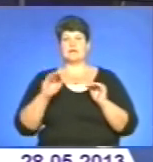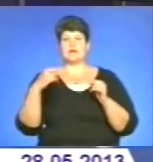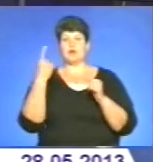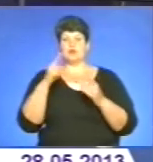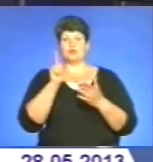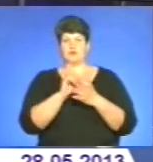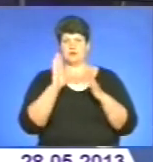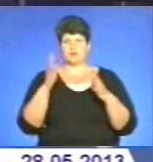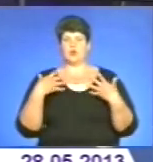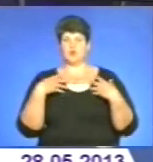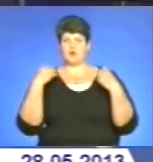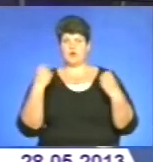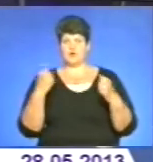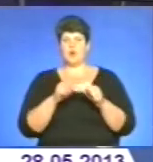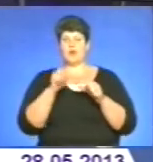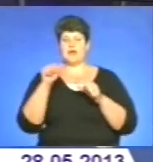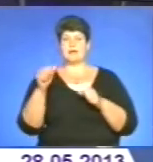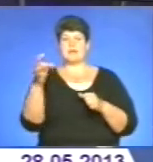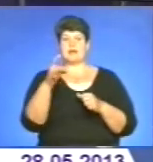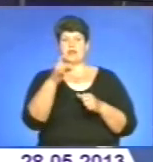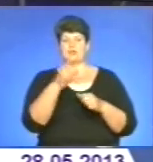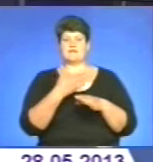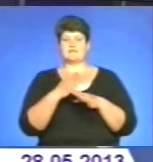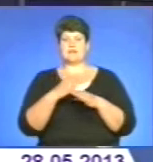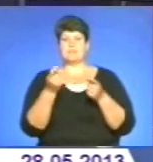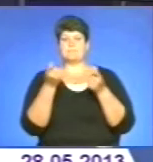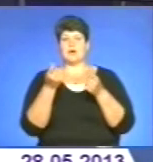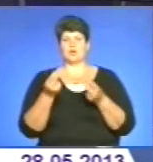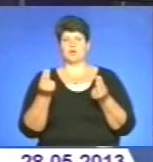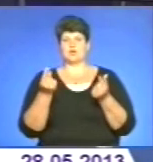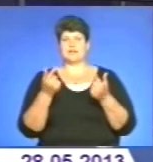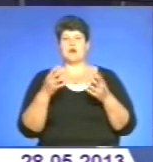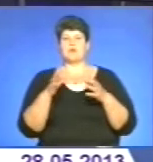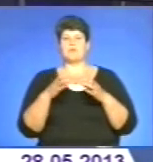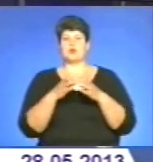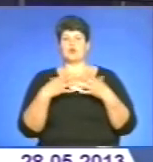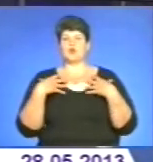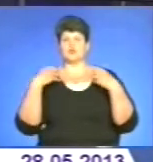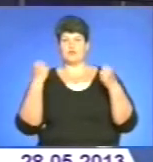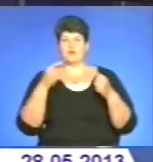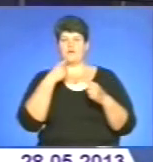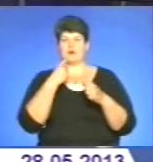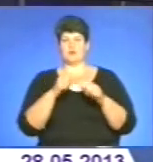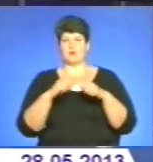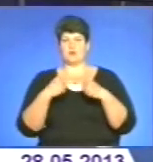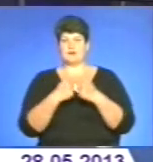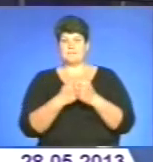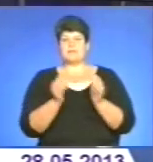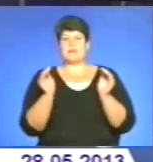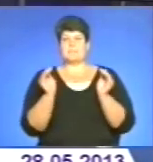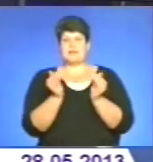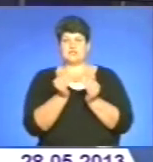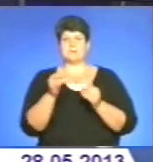бути оздоровлено. Окремі райони виділили мало коштів на кампанію оздоровлення. Зазначалося на колегії. Найменше